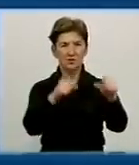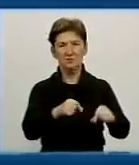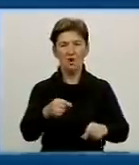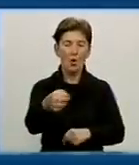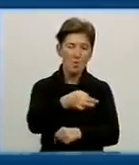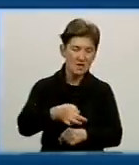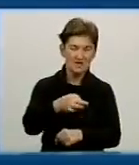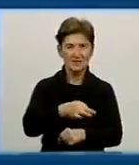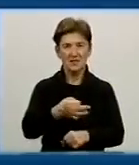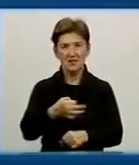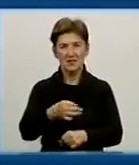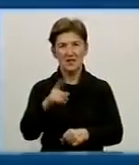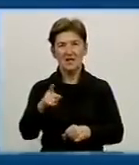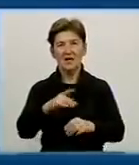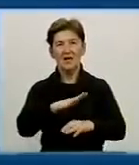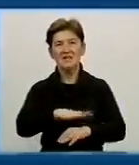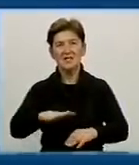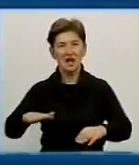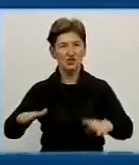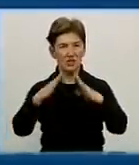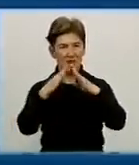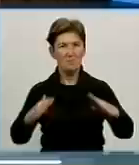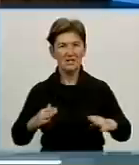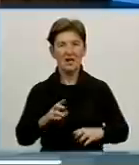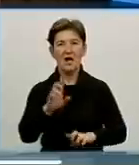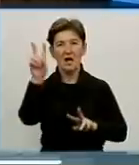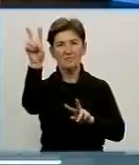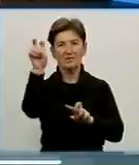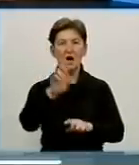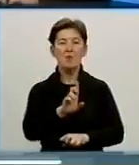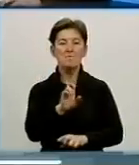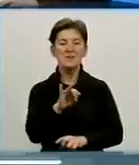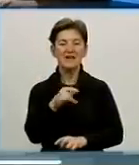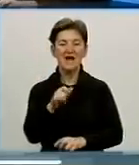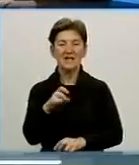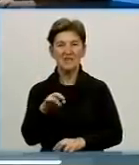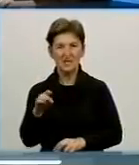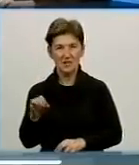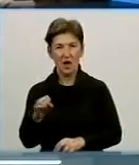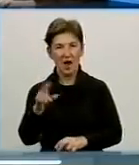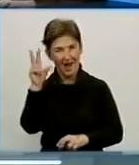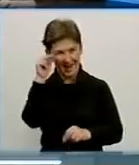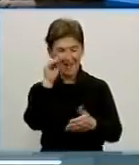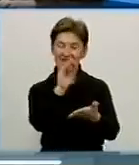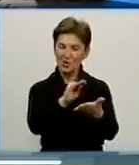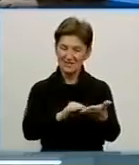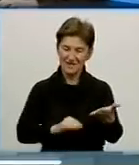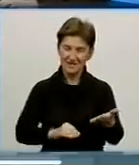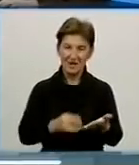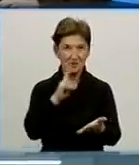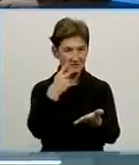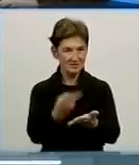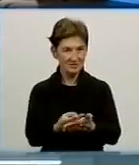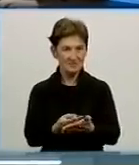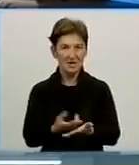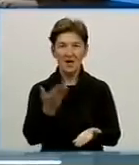в дитячий табір Бригантину. Це також їх мотивує, їм цікаво. На оцінках якось відображається? Звичайно. Справа в тому,